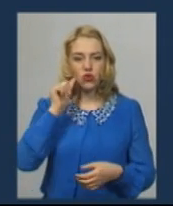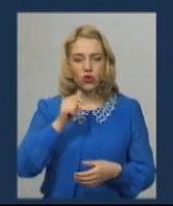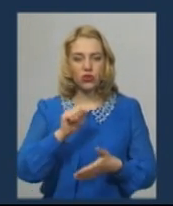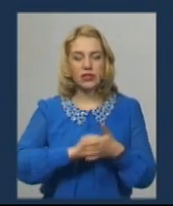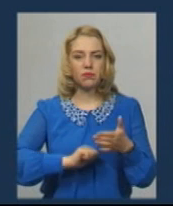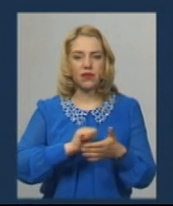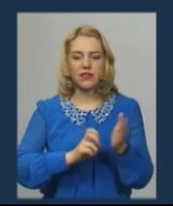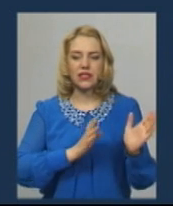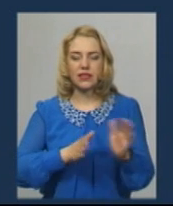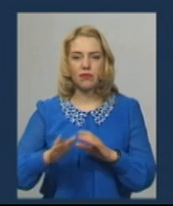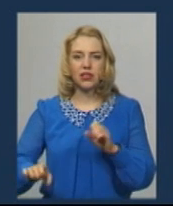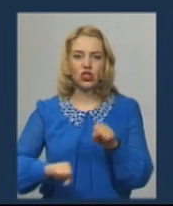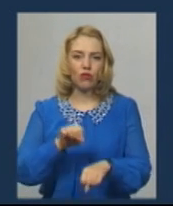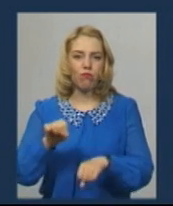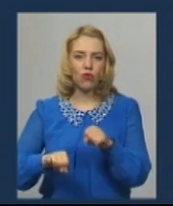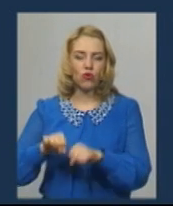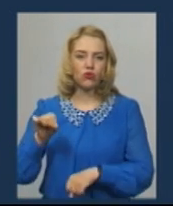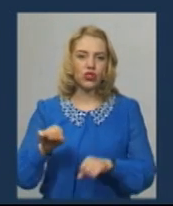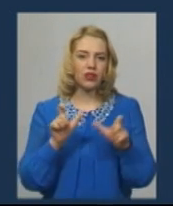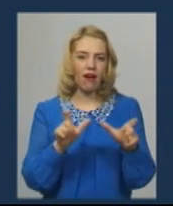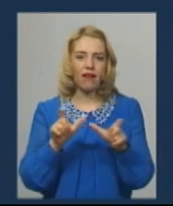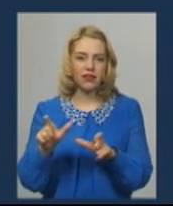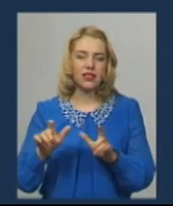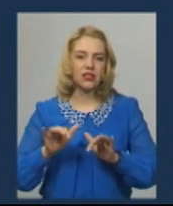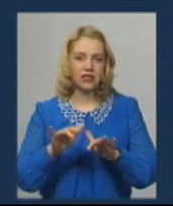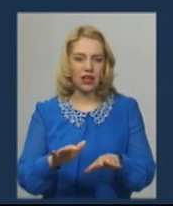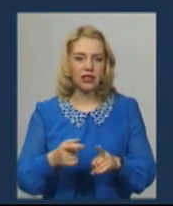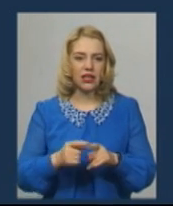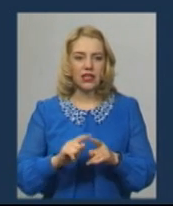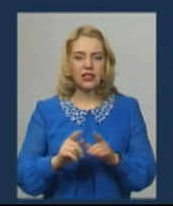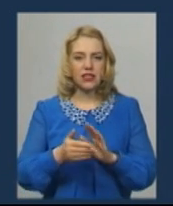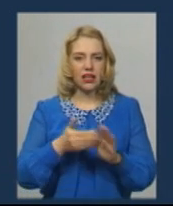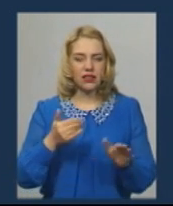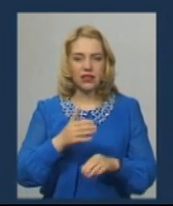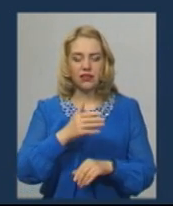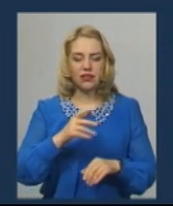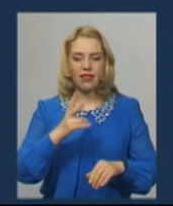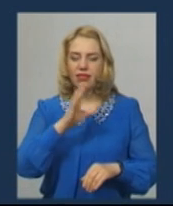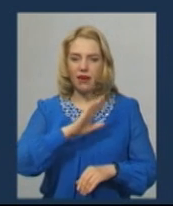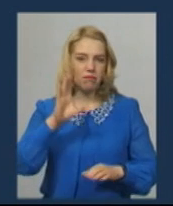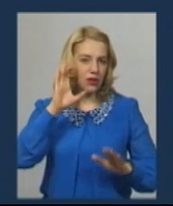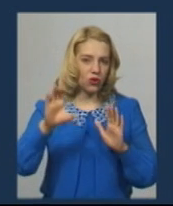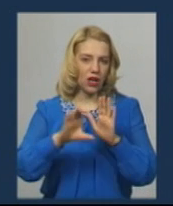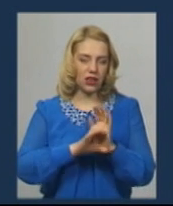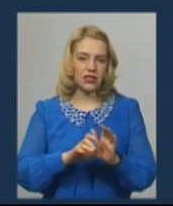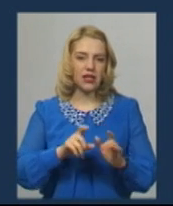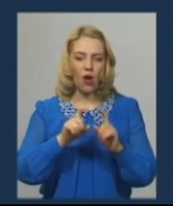систематичних порушень, карантинних заходів, закликання не підкорятися органам влади.